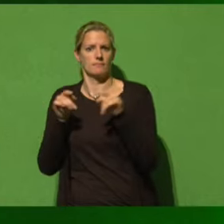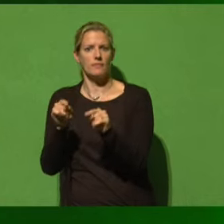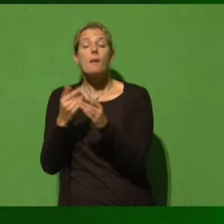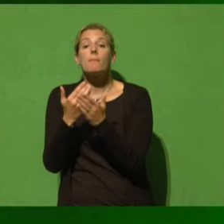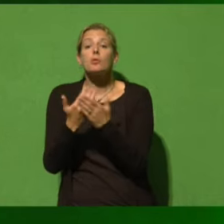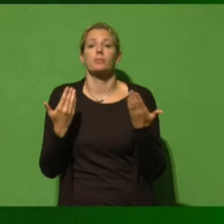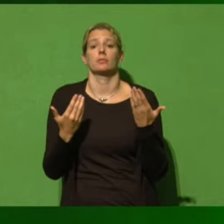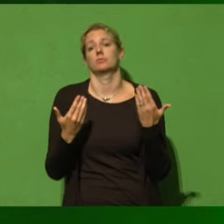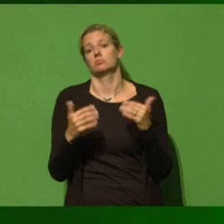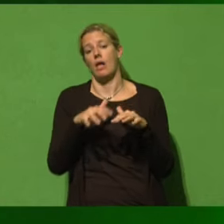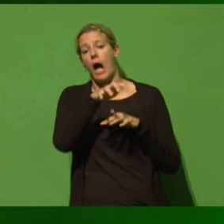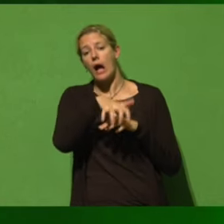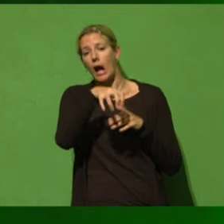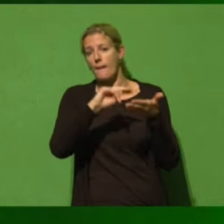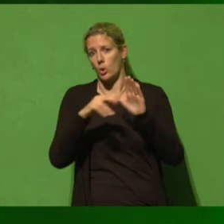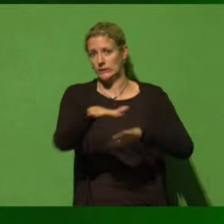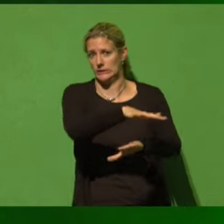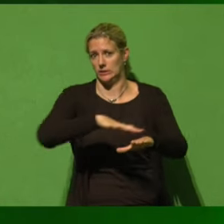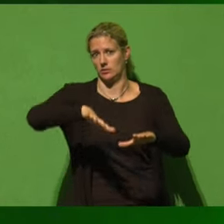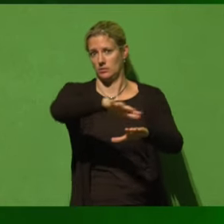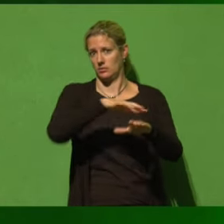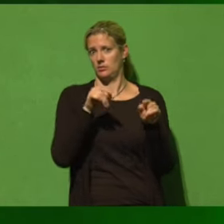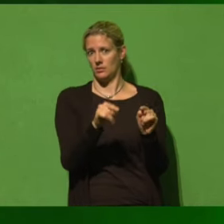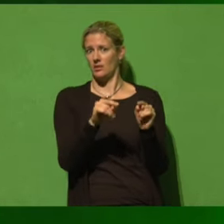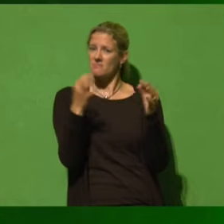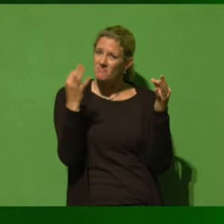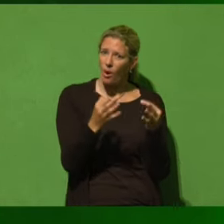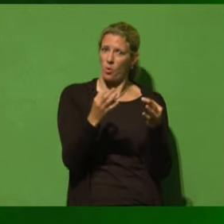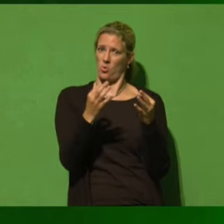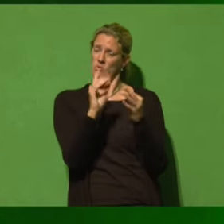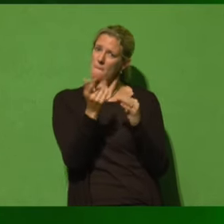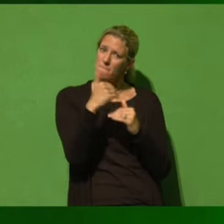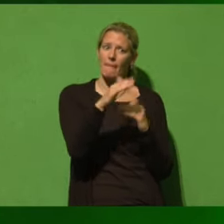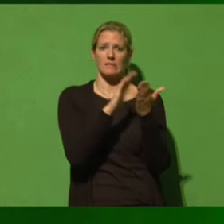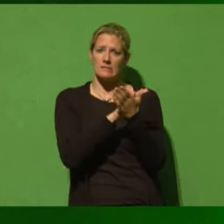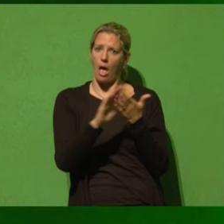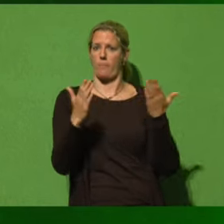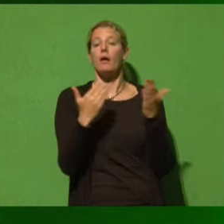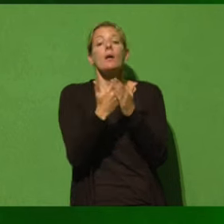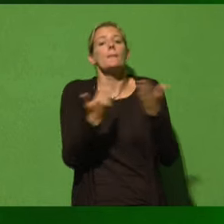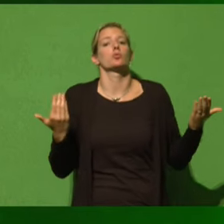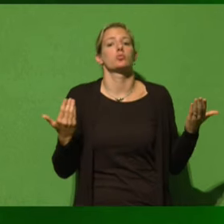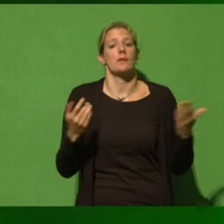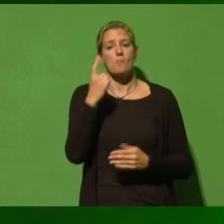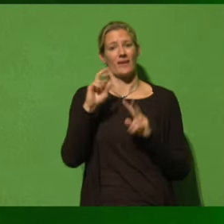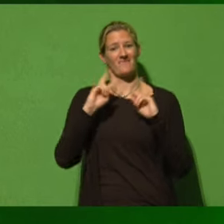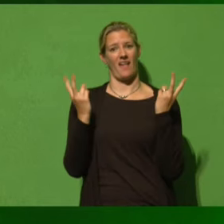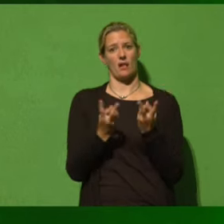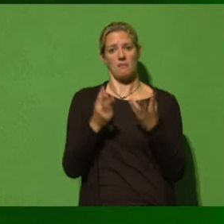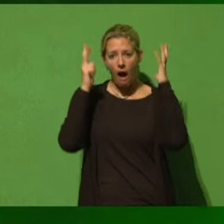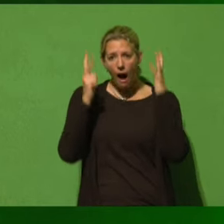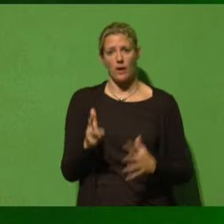Und in der Agrarpolitik bräuchten wir auch aus einem anderen Grund noch deutlich höhere Standards. Es hungern immer noch 800 Millionen Menschen